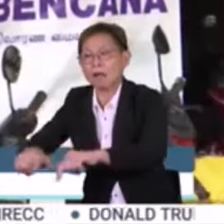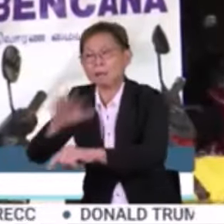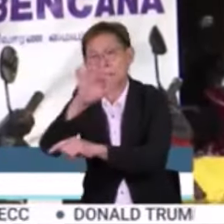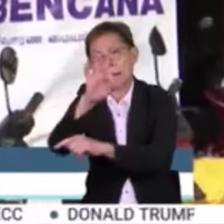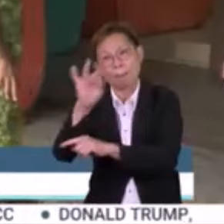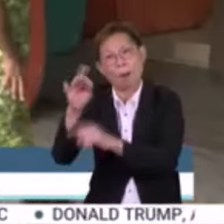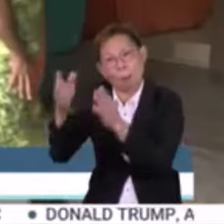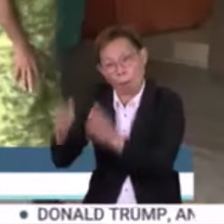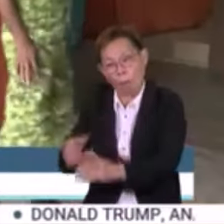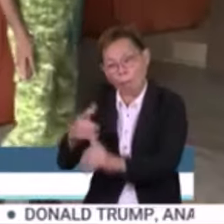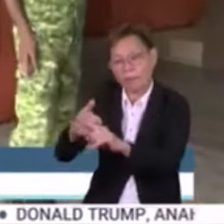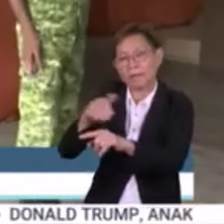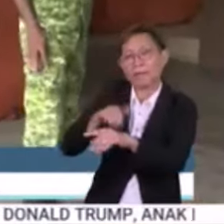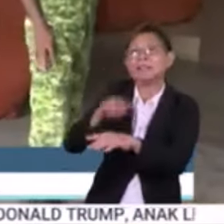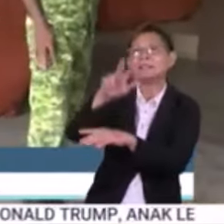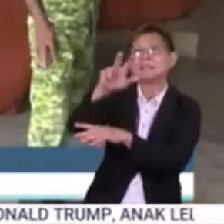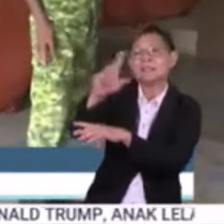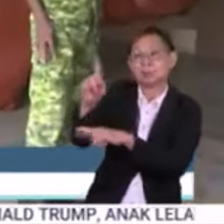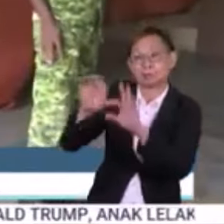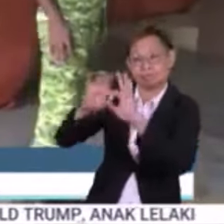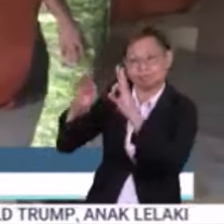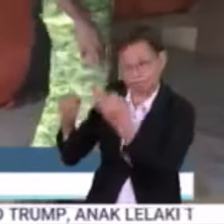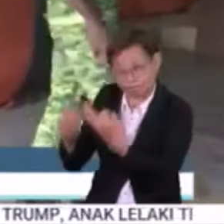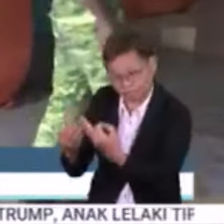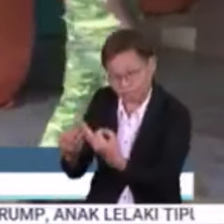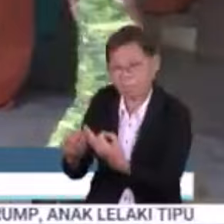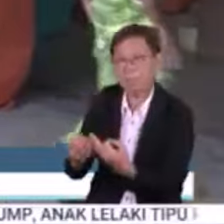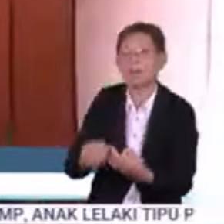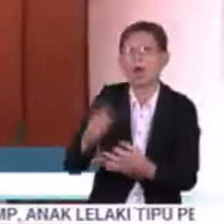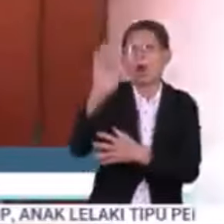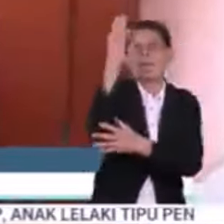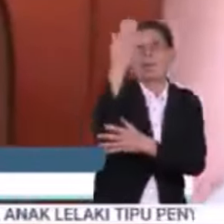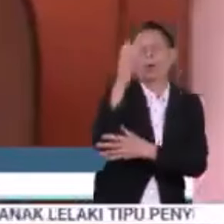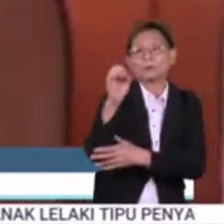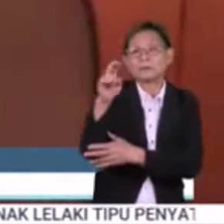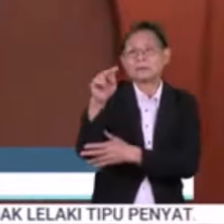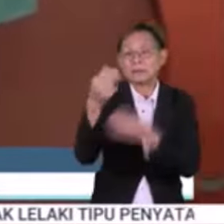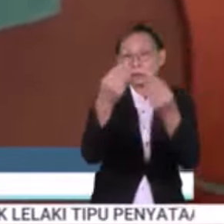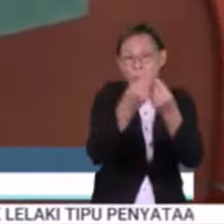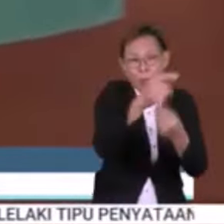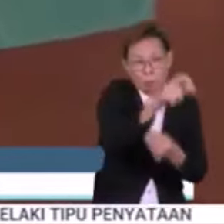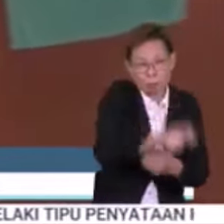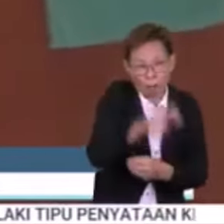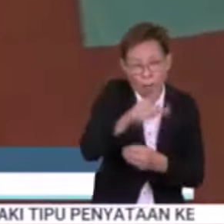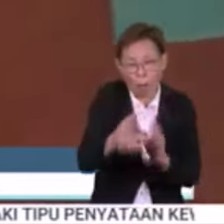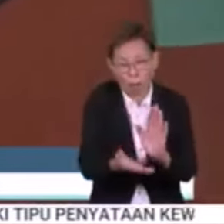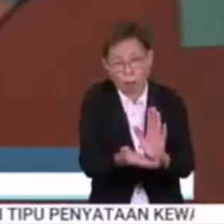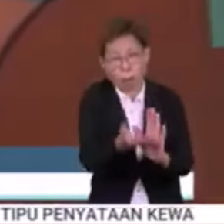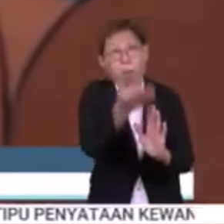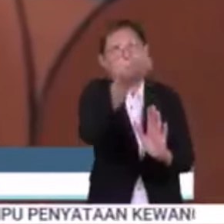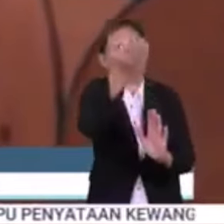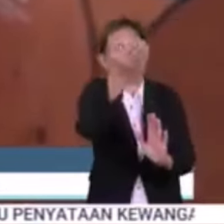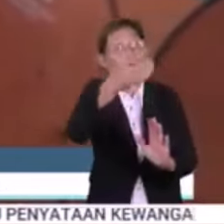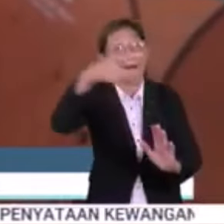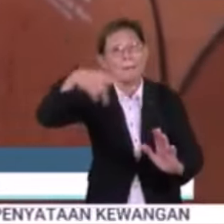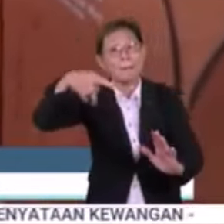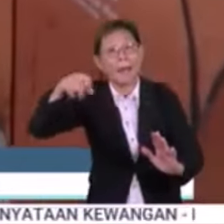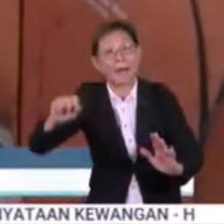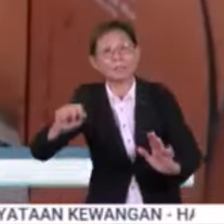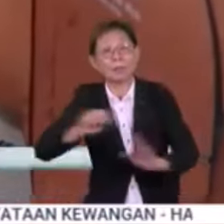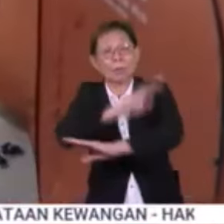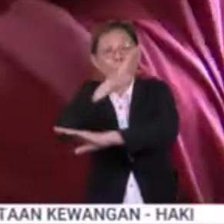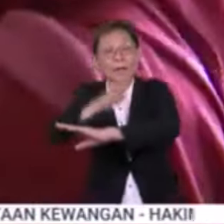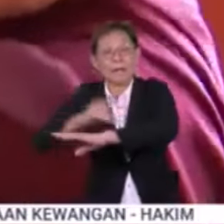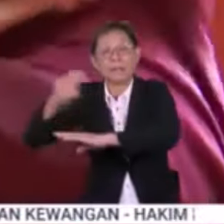98 orang dari 31 keluarga. Manakala di Pokok Sena, jumlah mangsa meningkat di PPS SK Bukit Hijau,